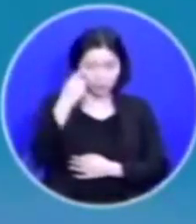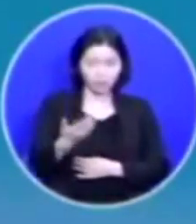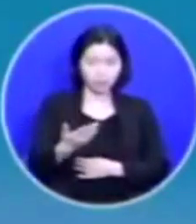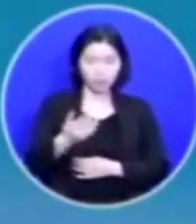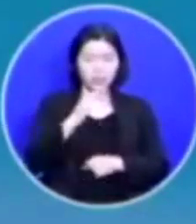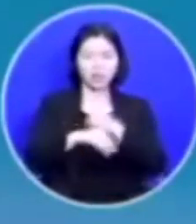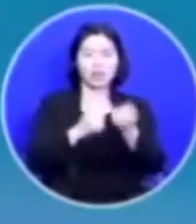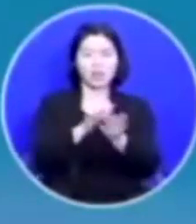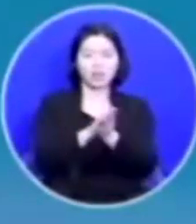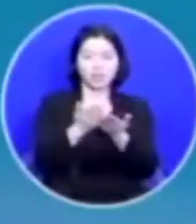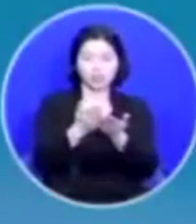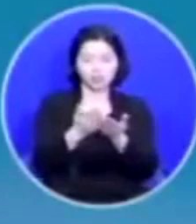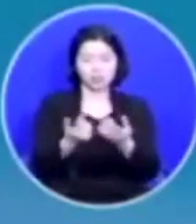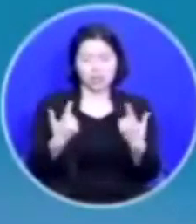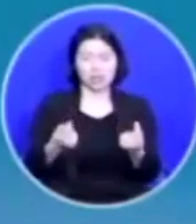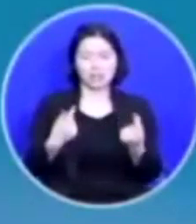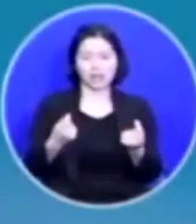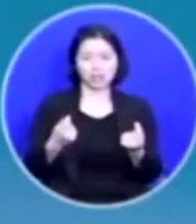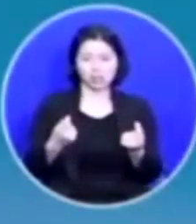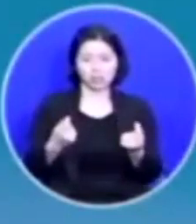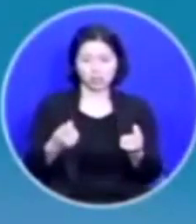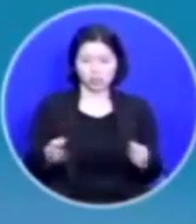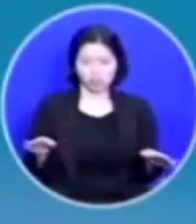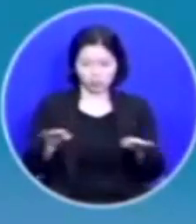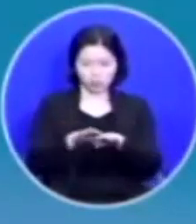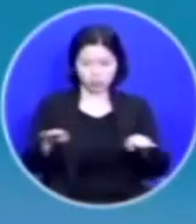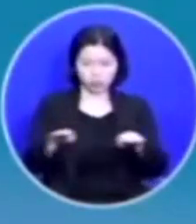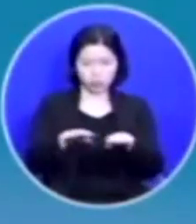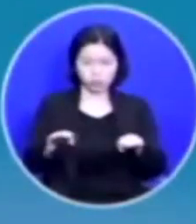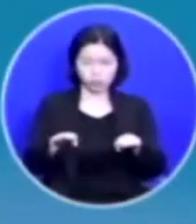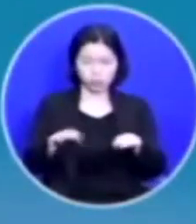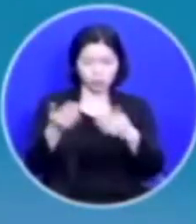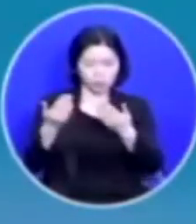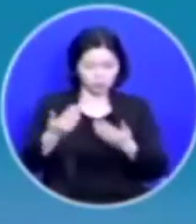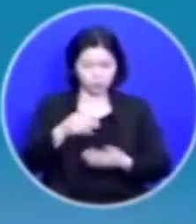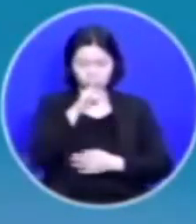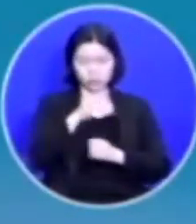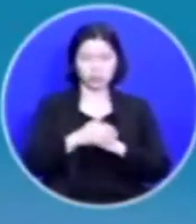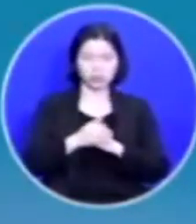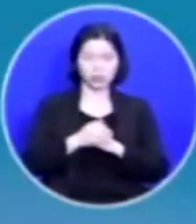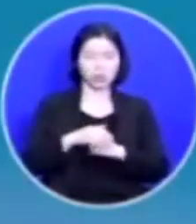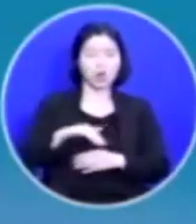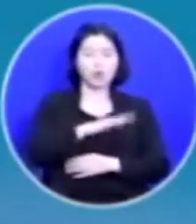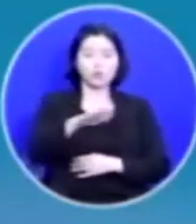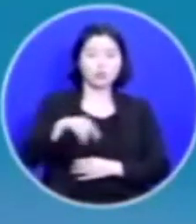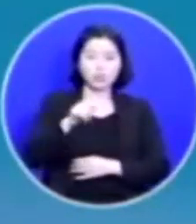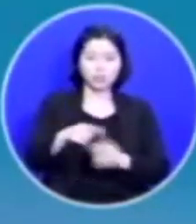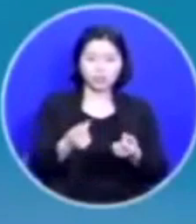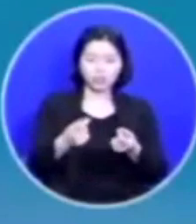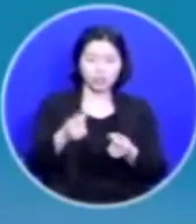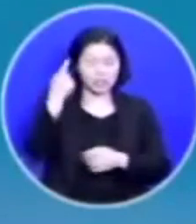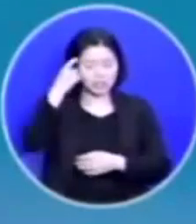같은 수준으로 받아들이고 있습니다 우리는 그렇게 생각하지 않는 게 무서운 거예요